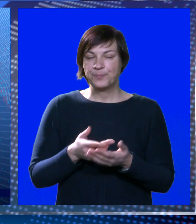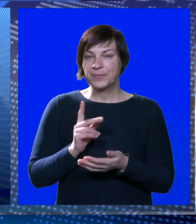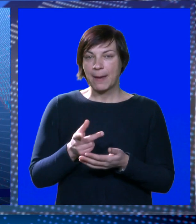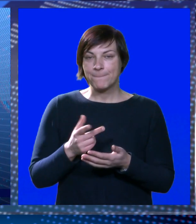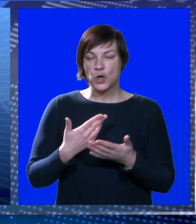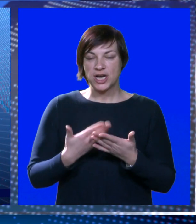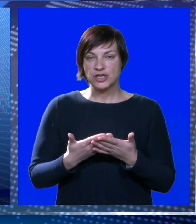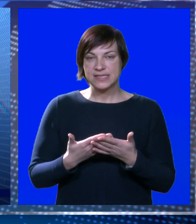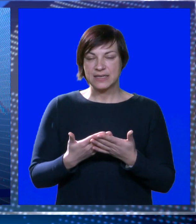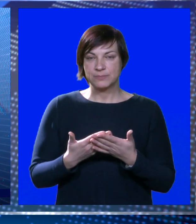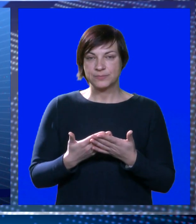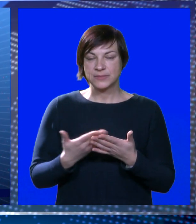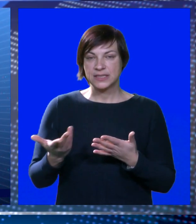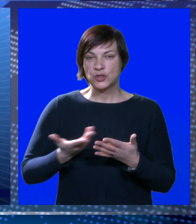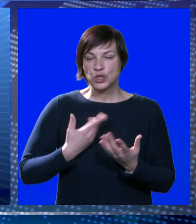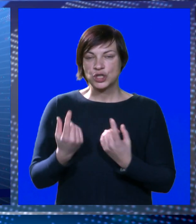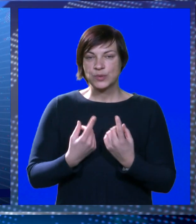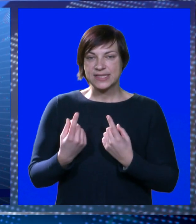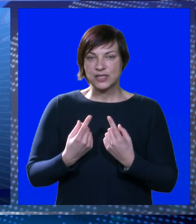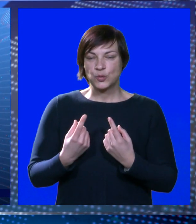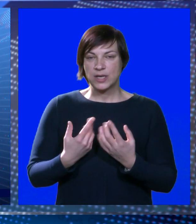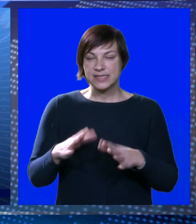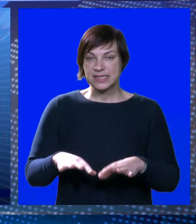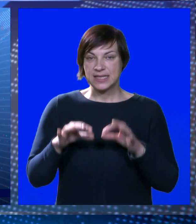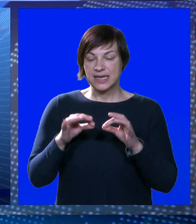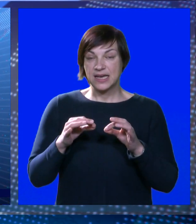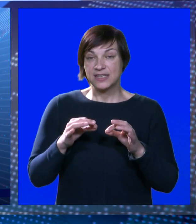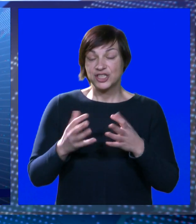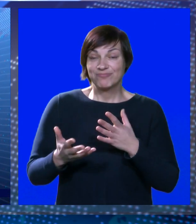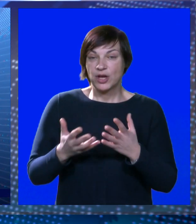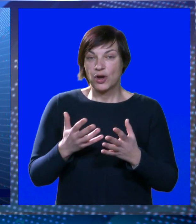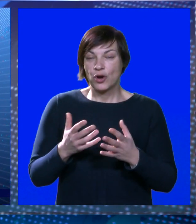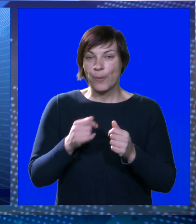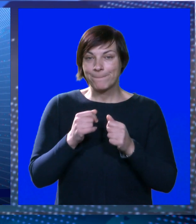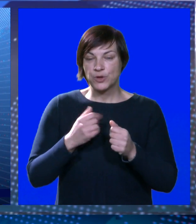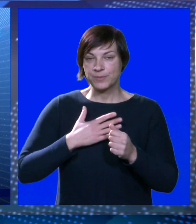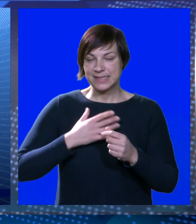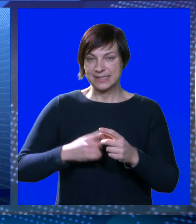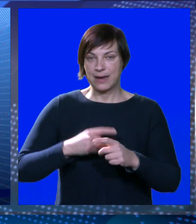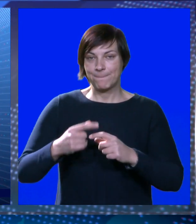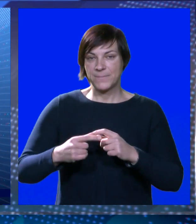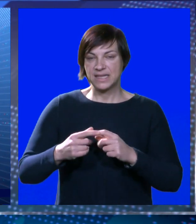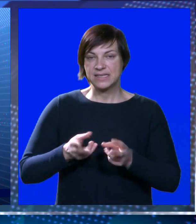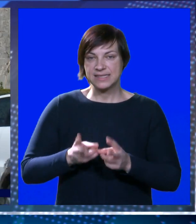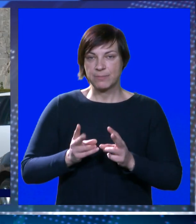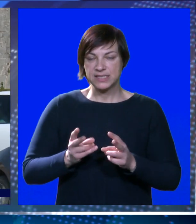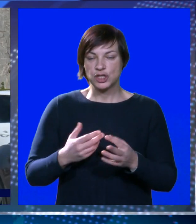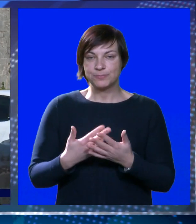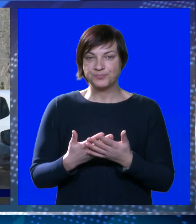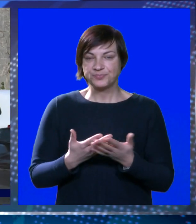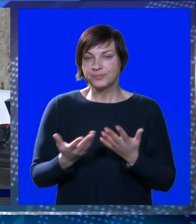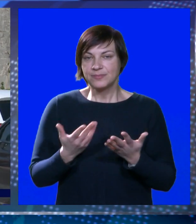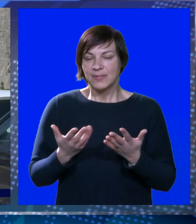morao sam doći u situaciju da nađem neki kompromis pa sam taj svoj mandac biti zamrznuo.